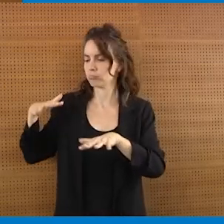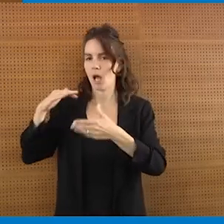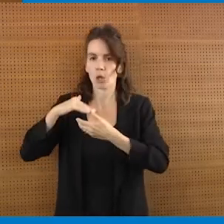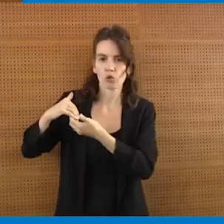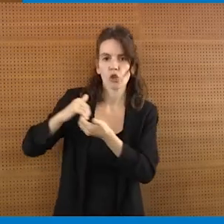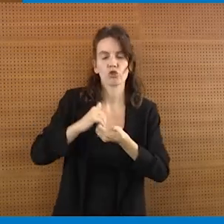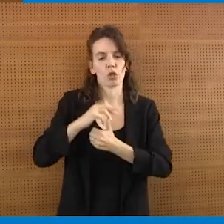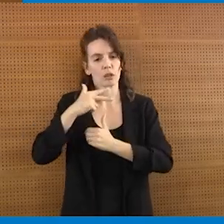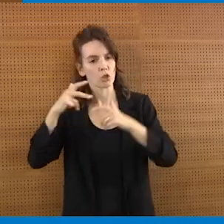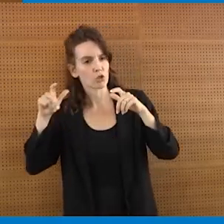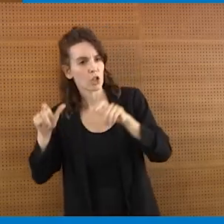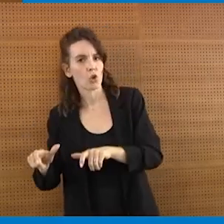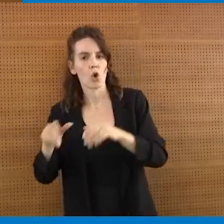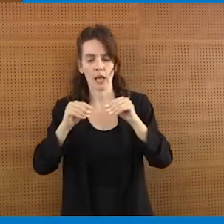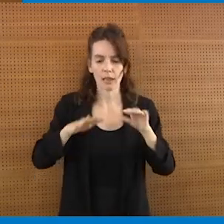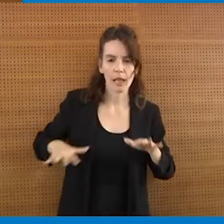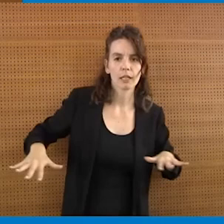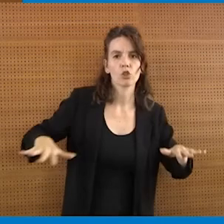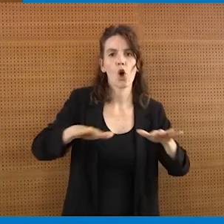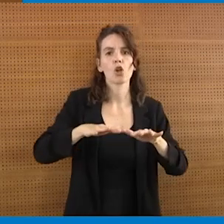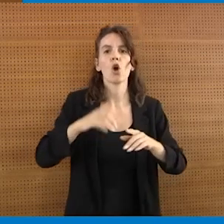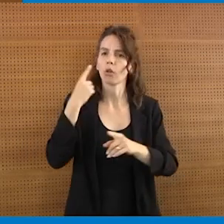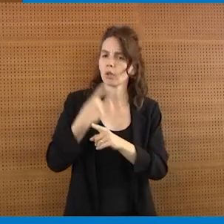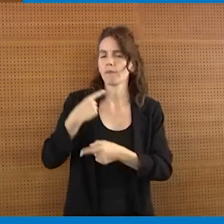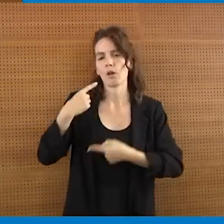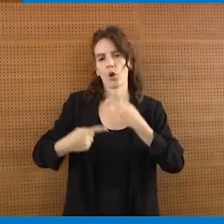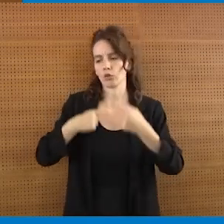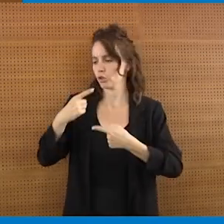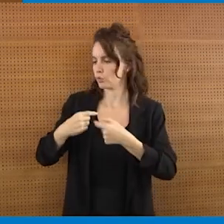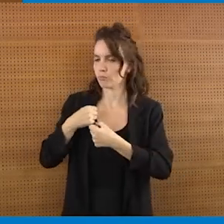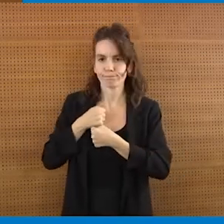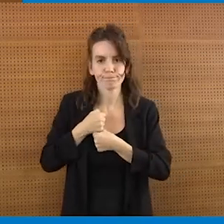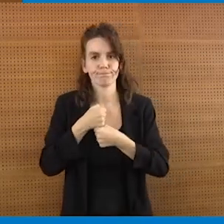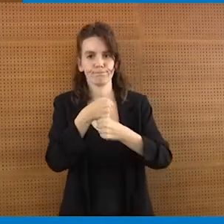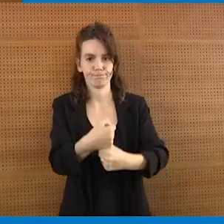sportive, agli enti del terzo settore e del territorio che vivono quello che abbiamo condiviso